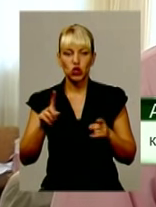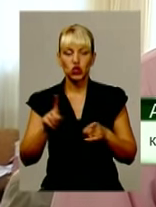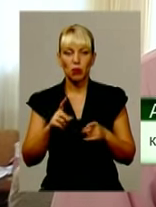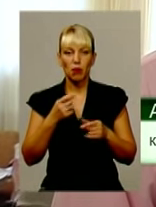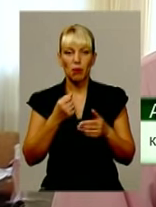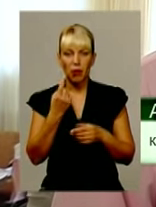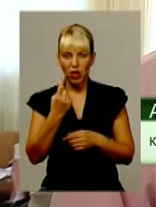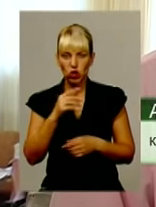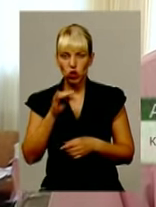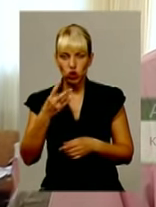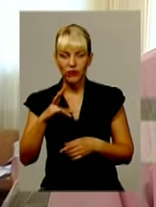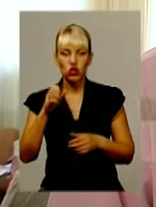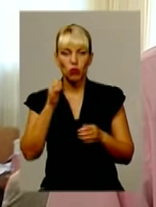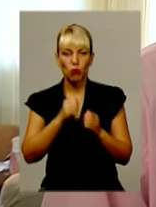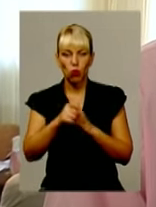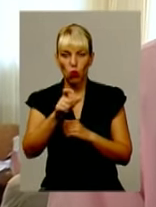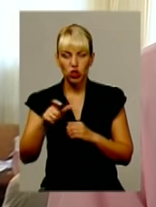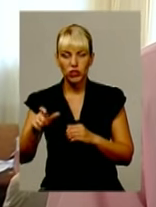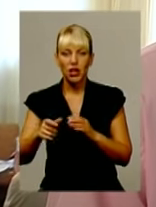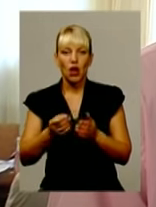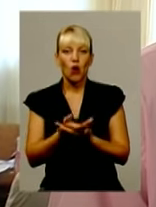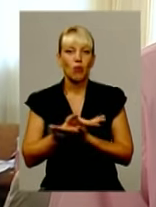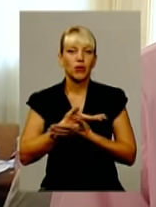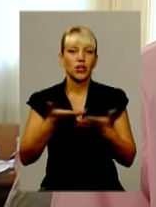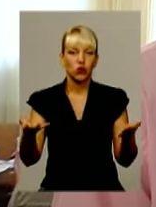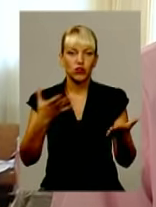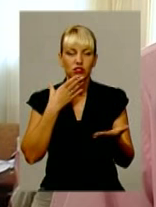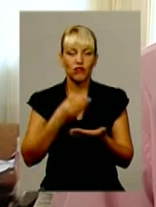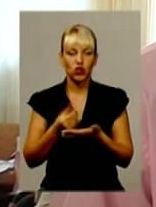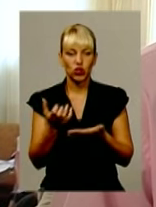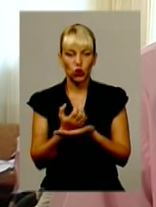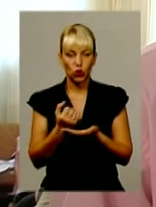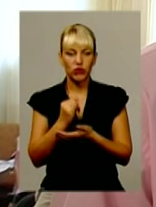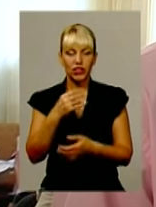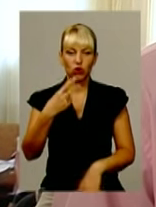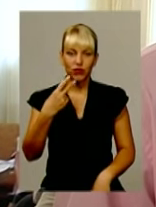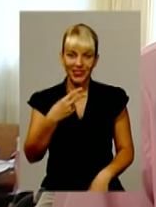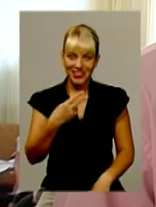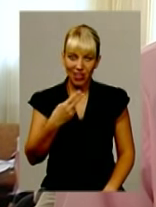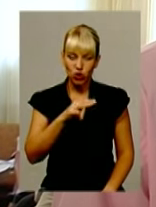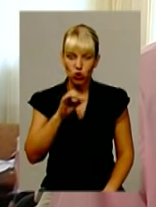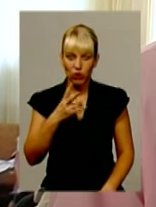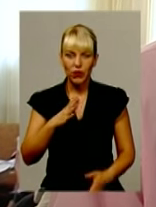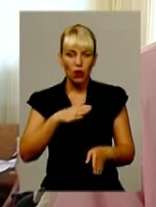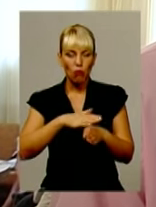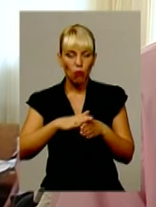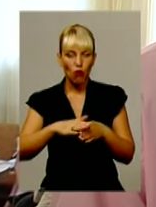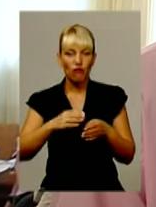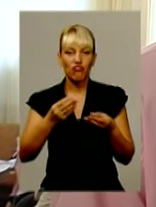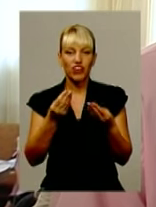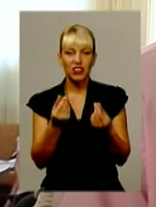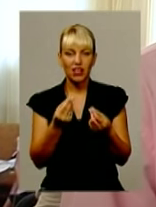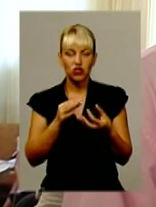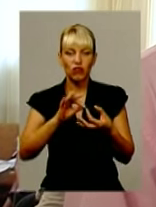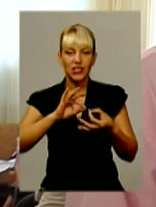прилюднила свою декларацію про доходи за минулий рік, до 20 жовтня повний фінансовий детальний звіт за витрати на виборчу